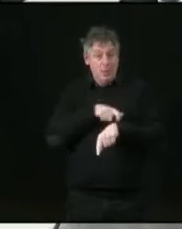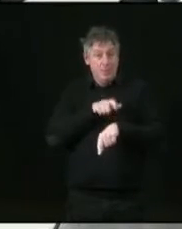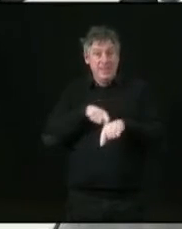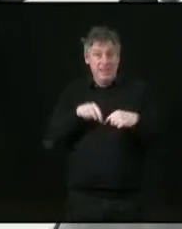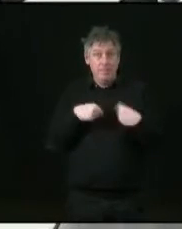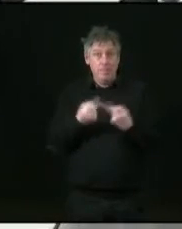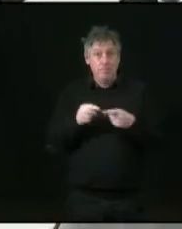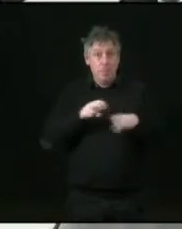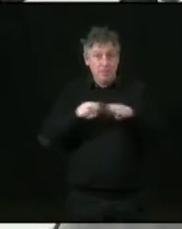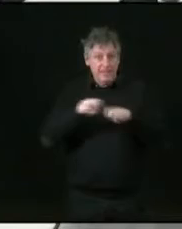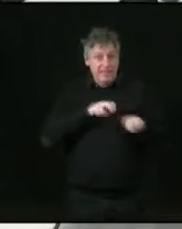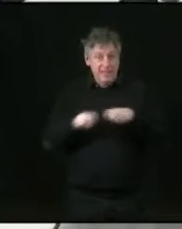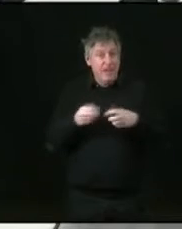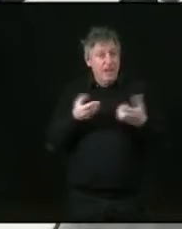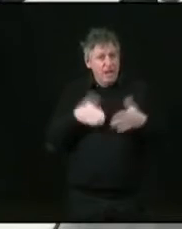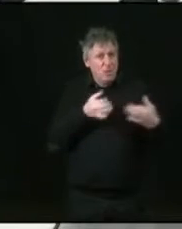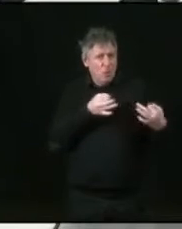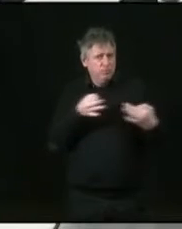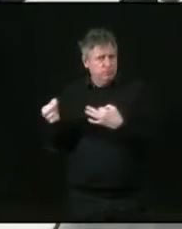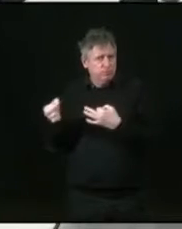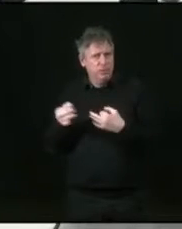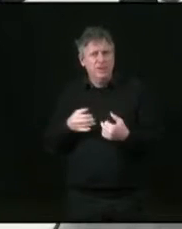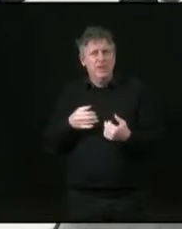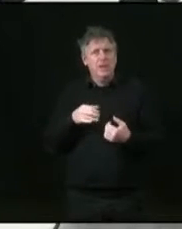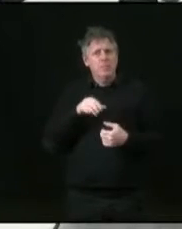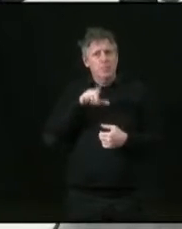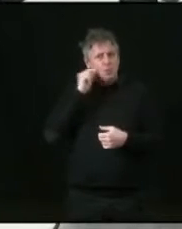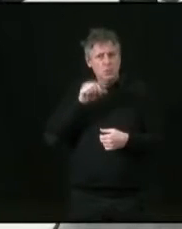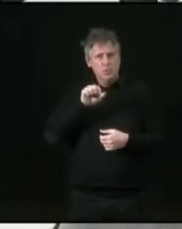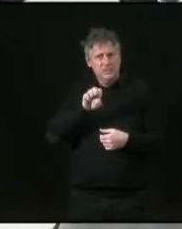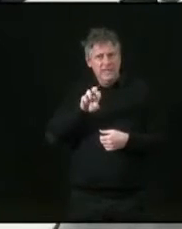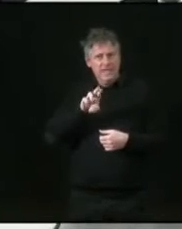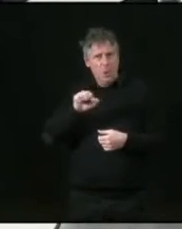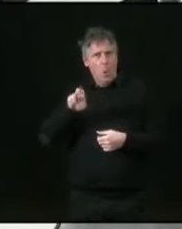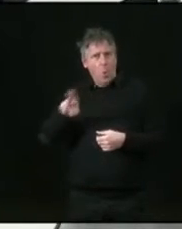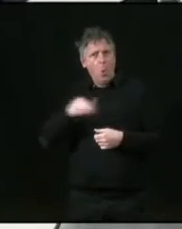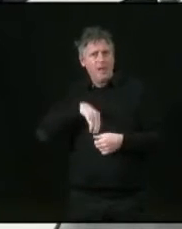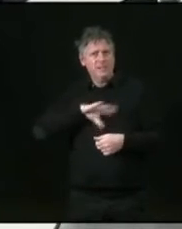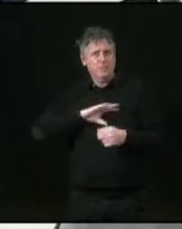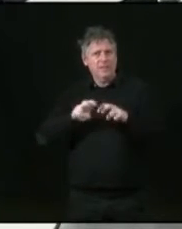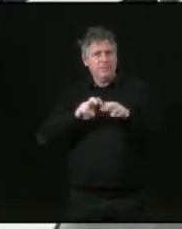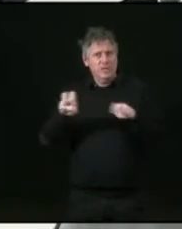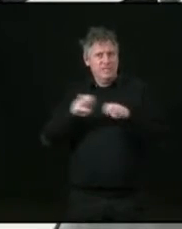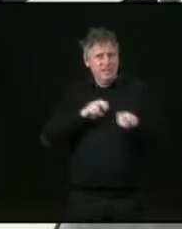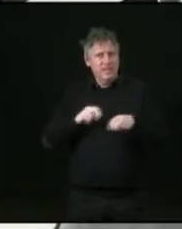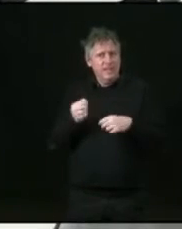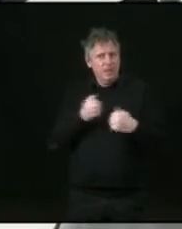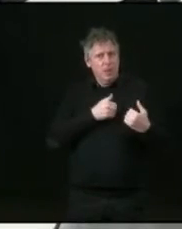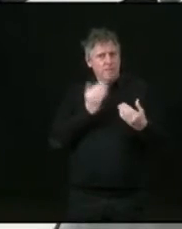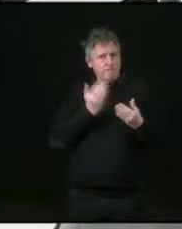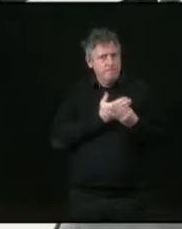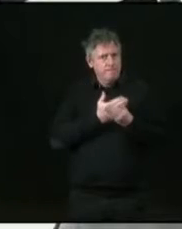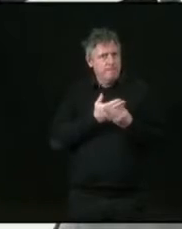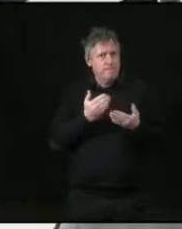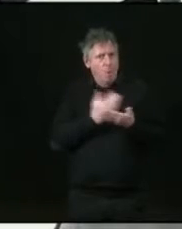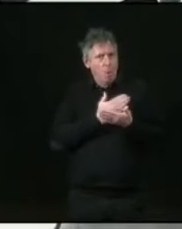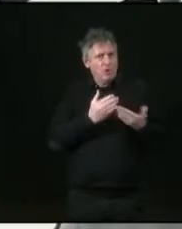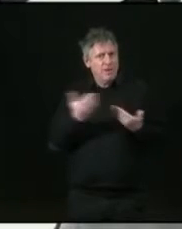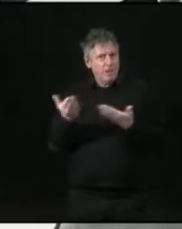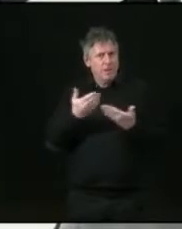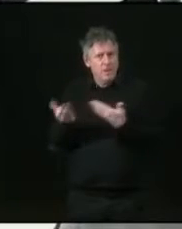à mon collègue Emmanuel Serrault, qui est chargé de la mobilité. Mais il y beaucoup de travail qui sont faits avec toutes les associations, Place au vélo,